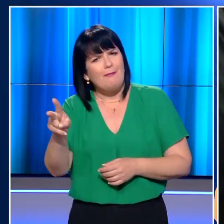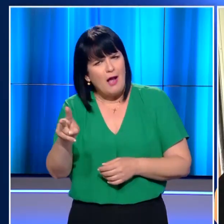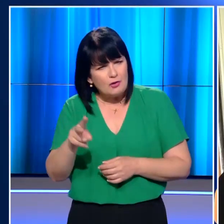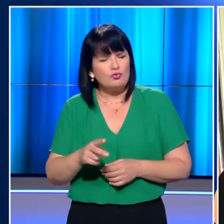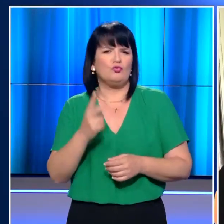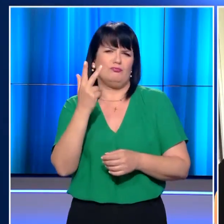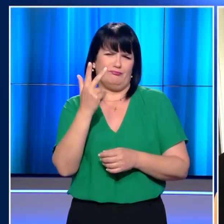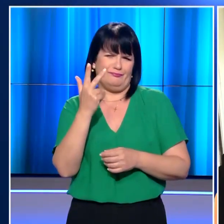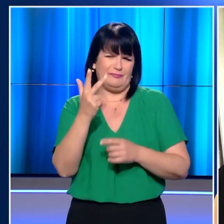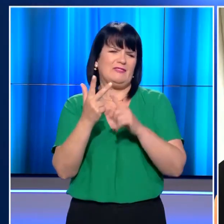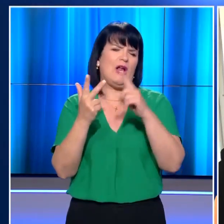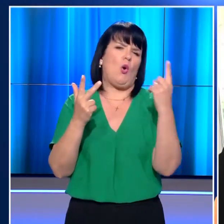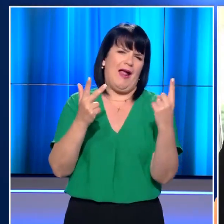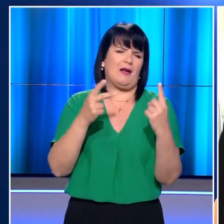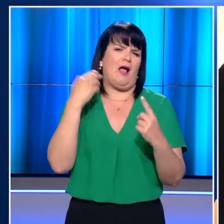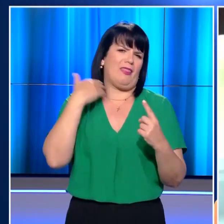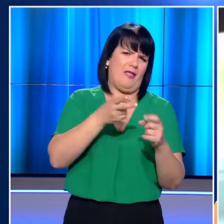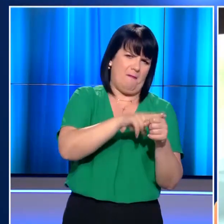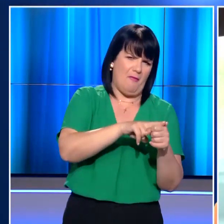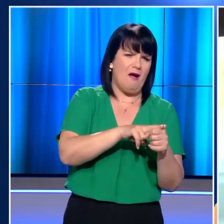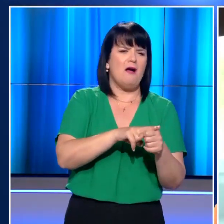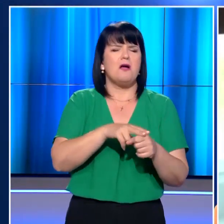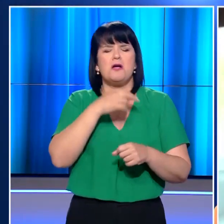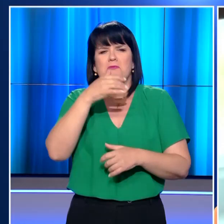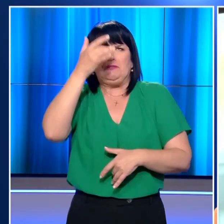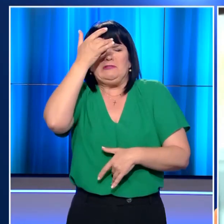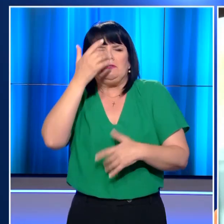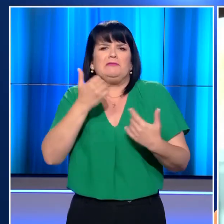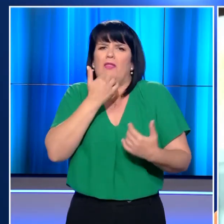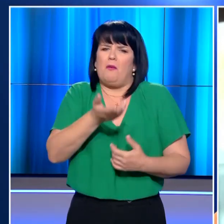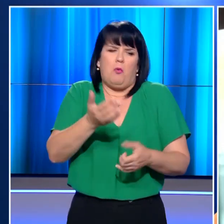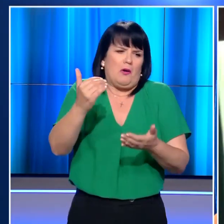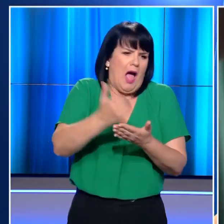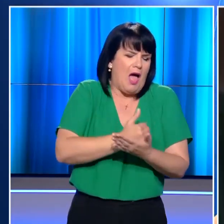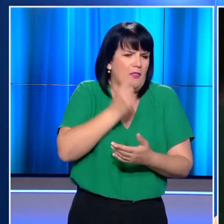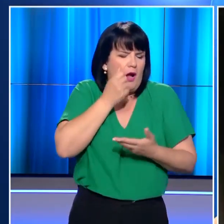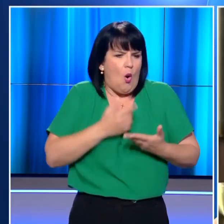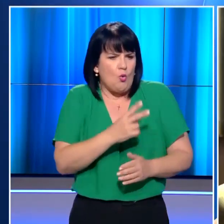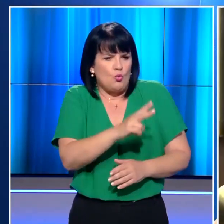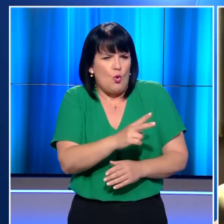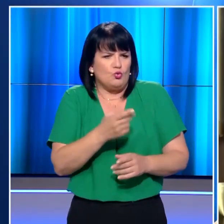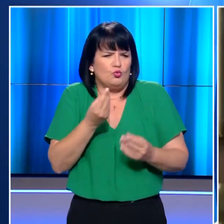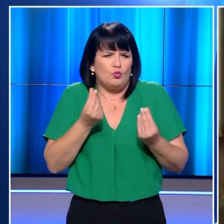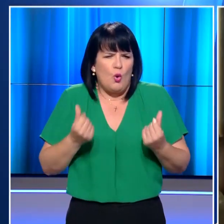ενός από τα θύματα της τρομοκρατικής επίθεσης στο ρέντινγκ, αδυνατή να πιστέψει ότι ο γιος του χάθηκε με αυτόν τον τρόπο.